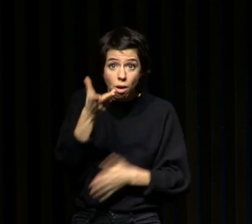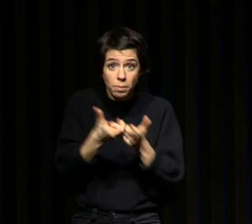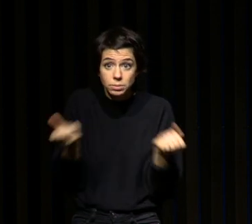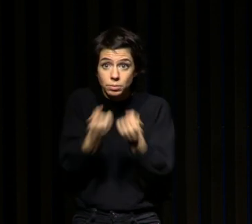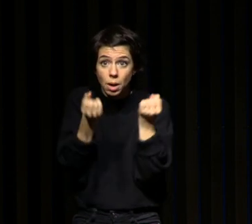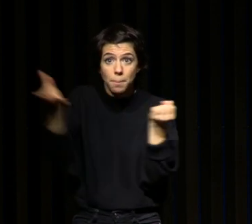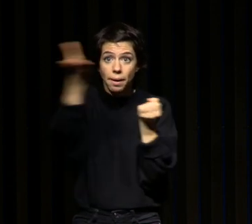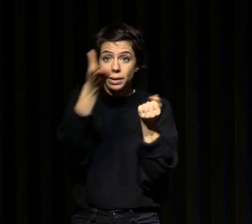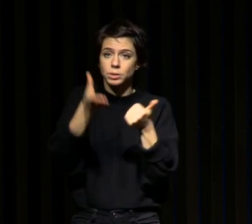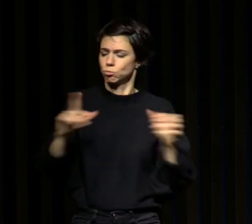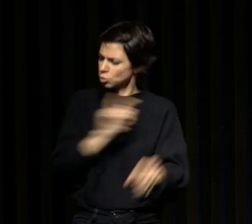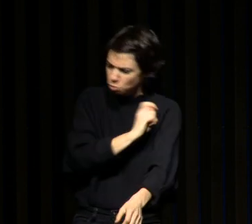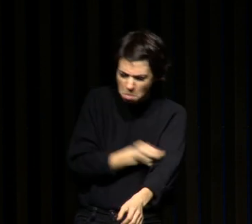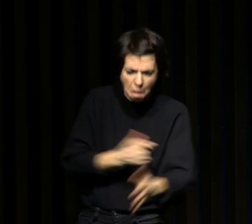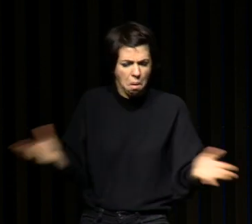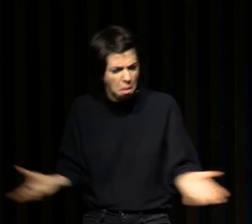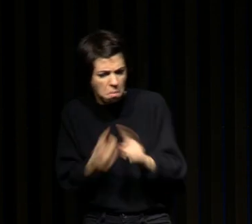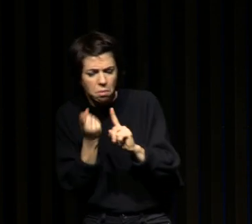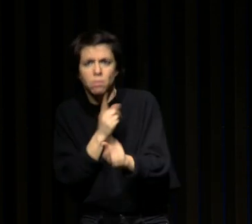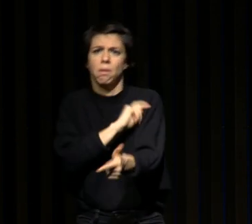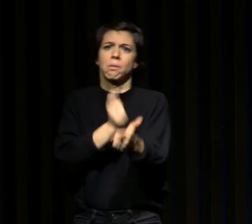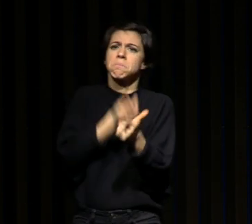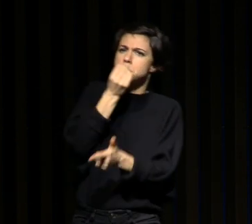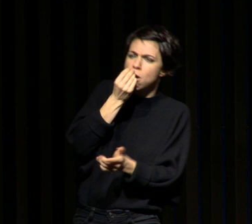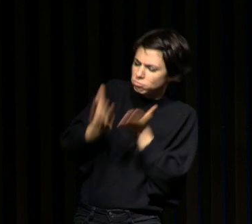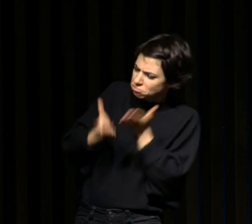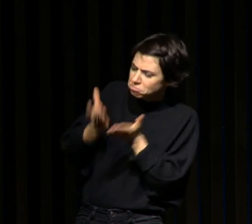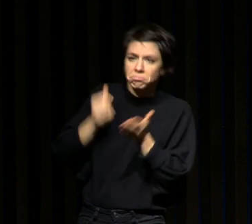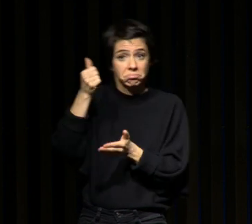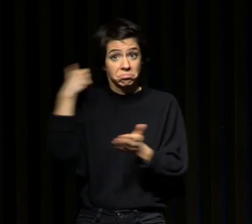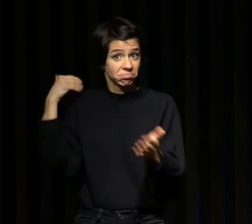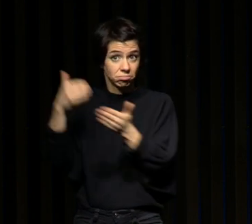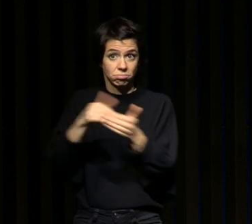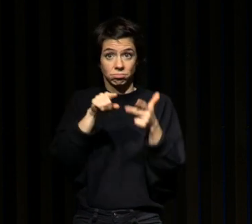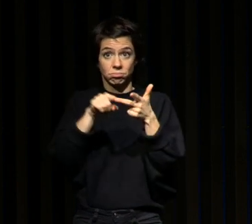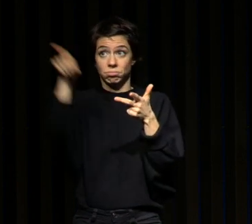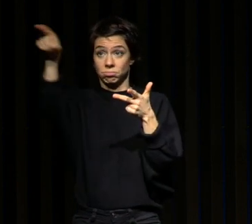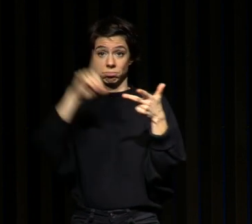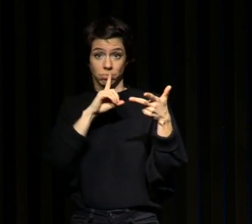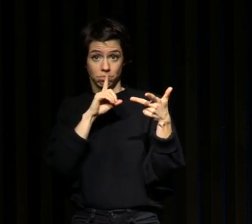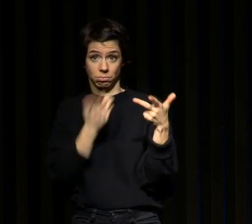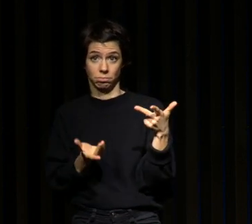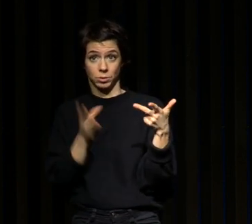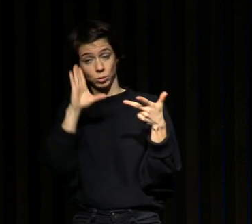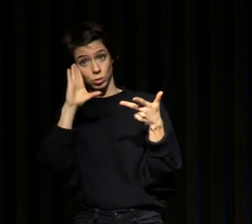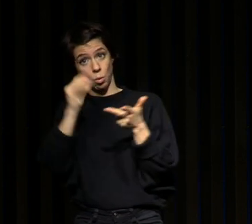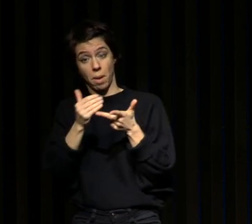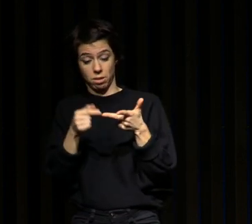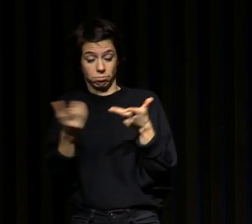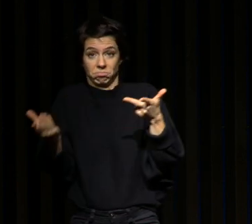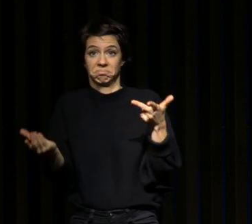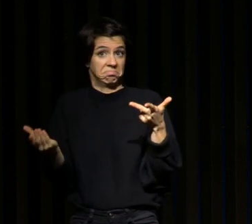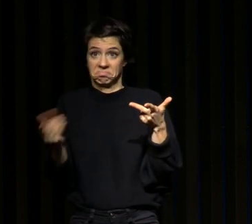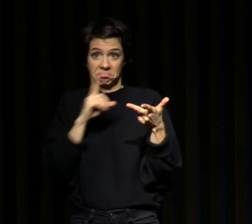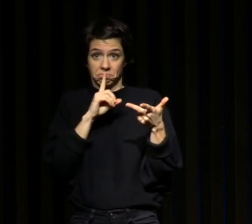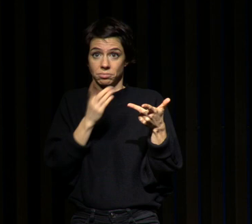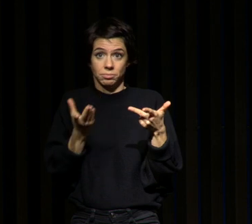nulle part dans le nouveau programme de santé publique la notion d'hygiène de sommeil est mentionnée on se bat activement pour